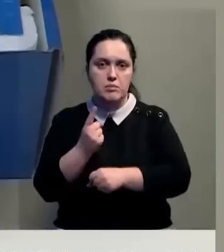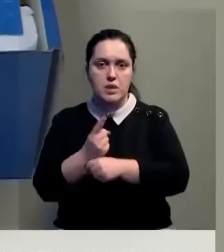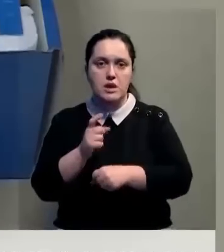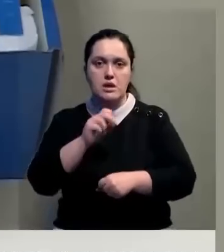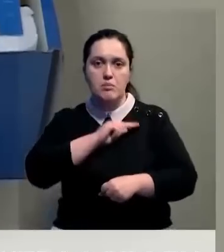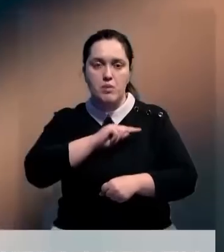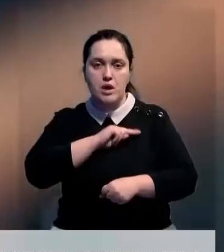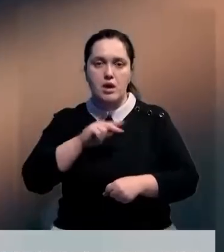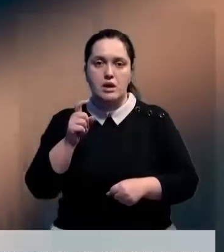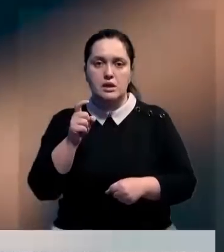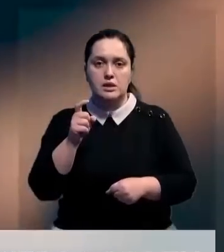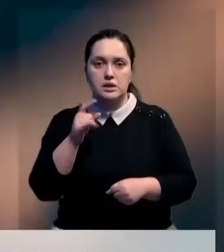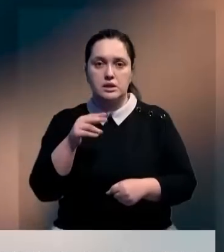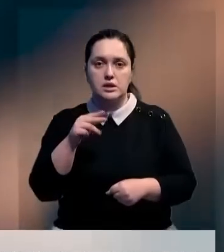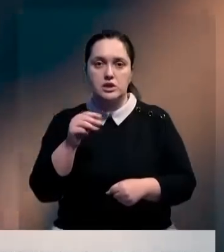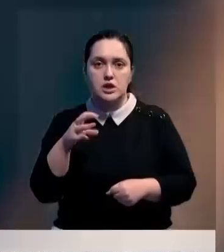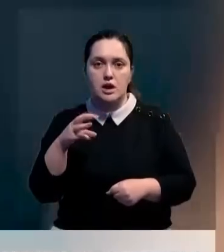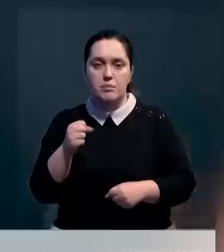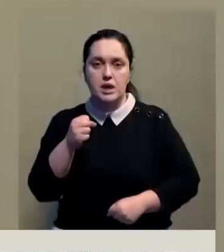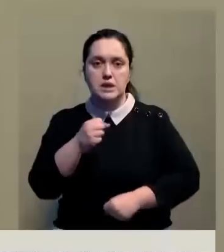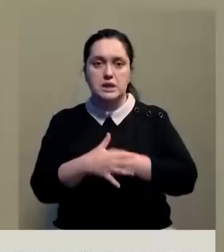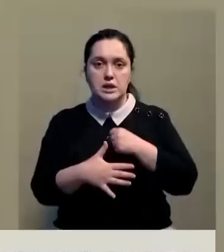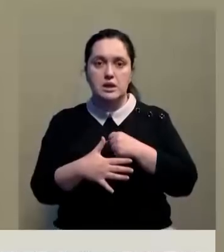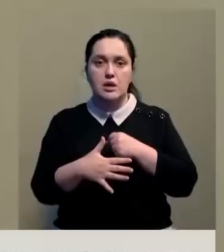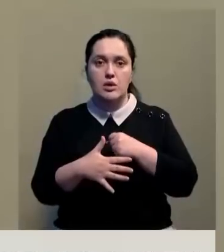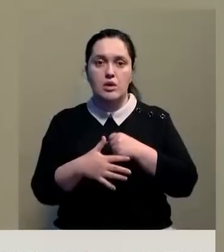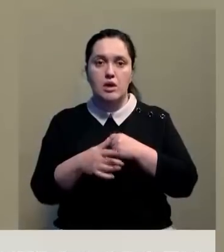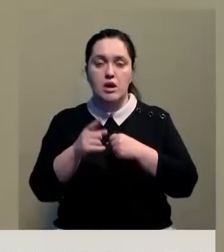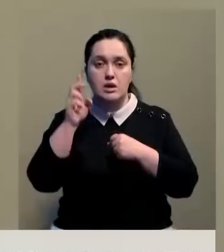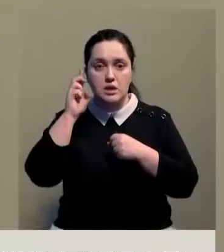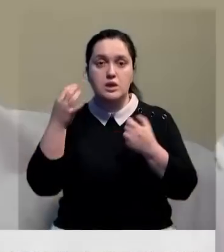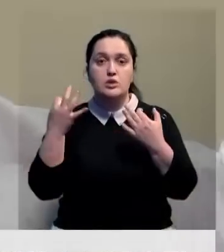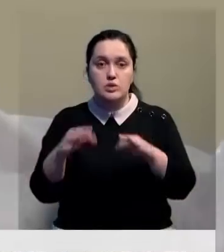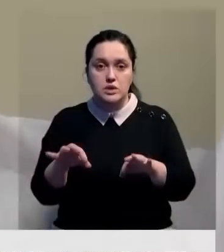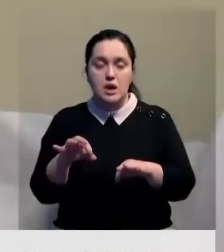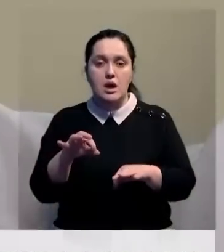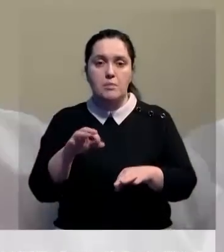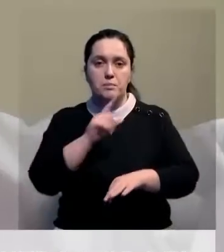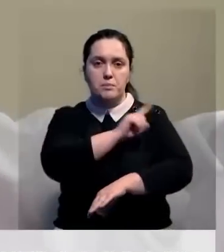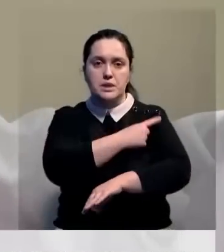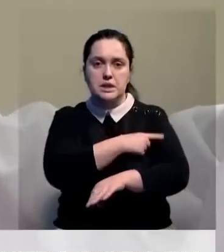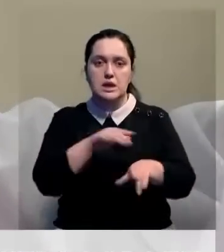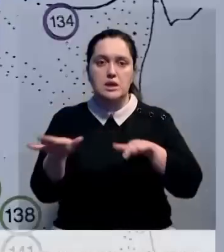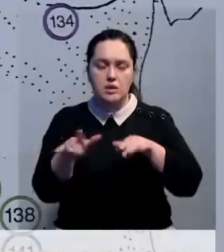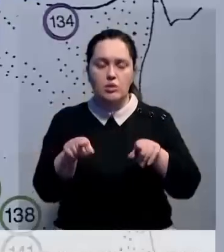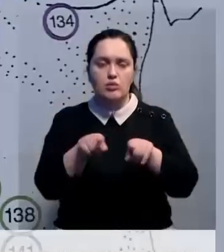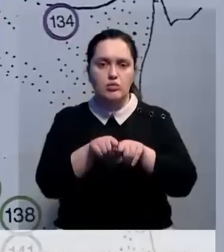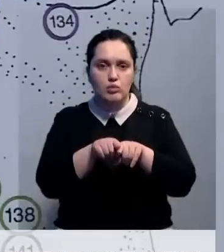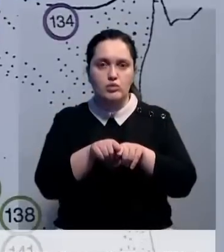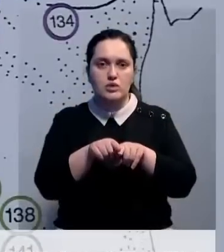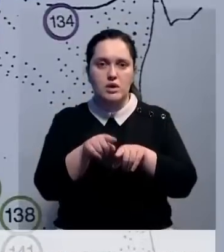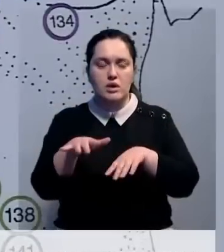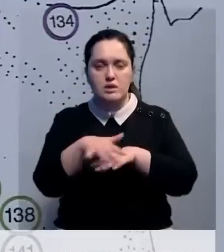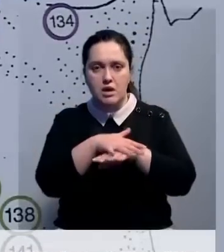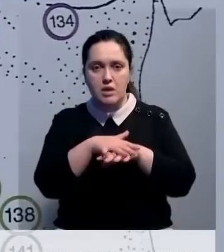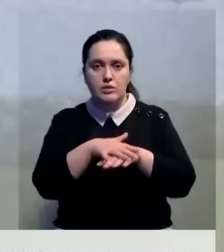запрета на работу данного хиджама-центра. В ведомстве пояснили, что в стране лицензируются все виды медицинской деятельности, в